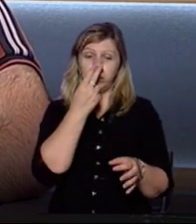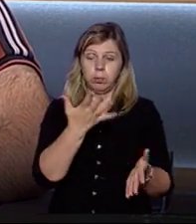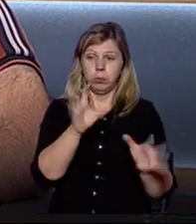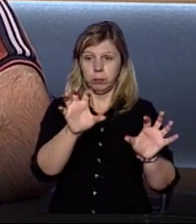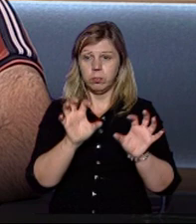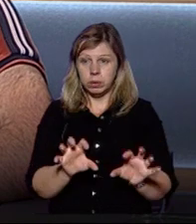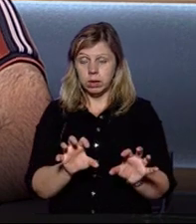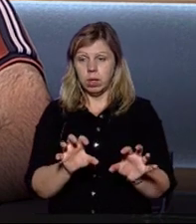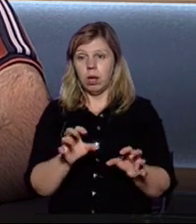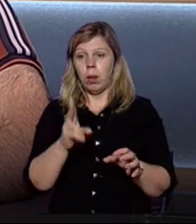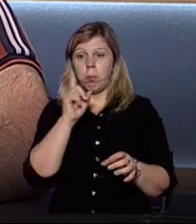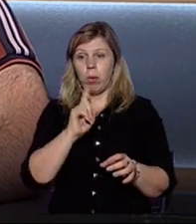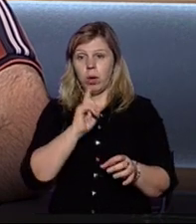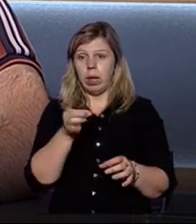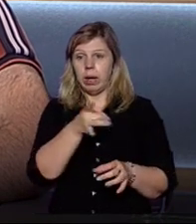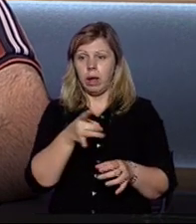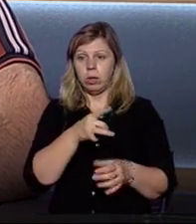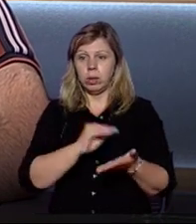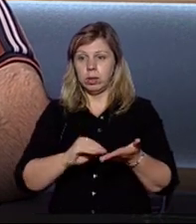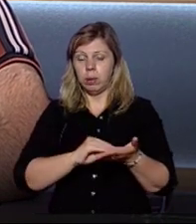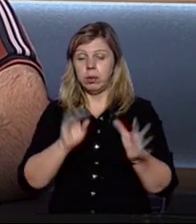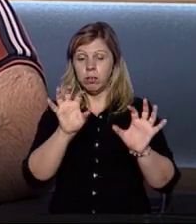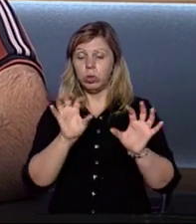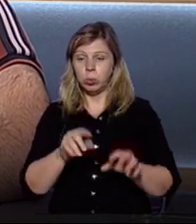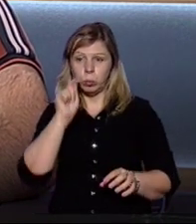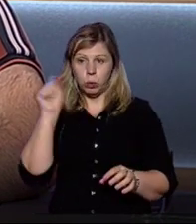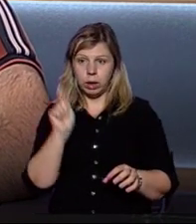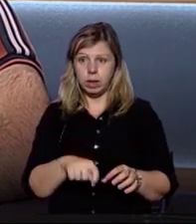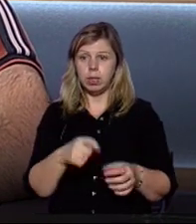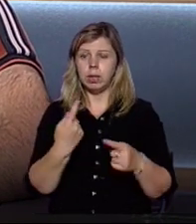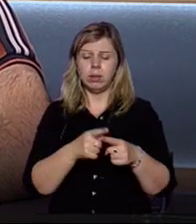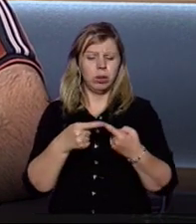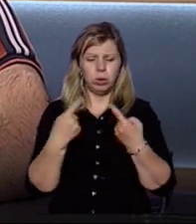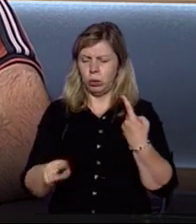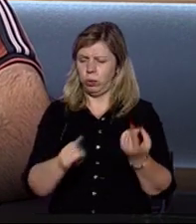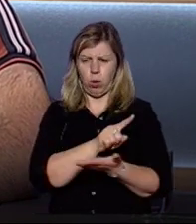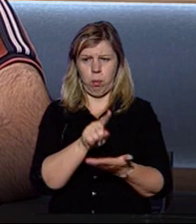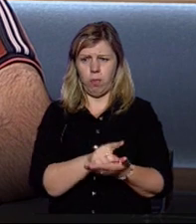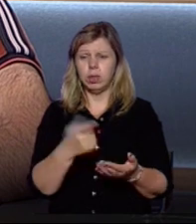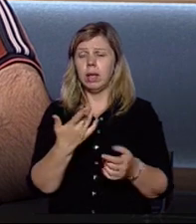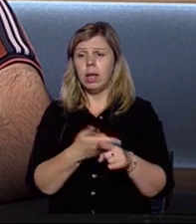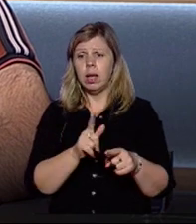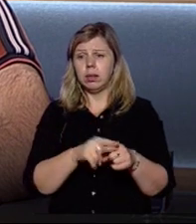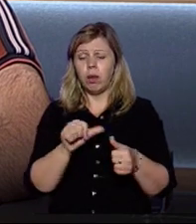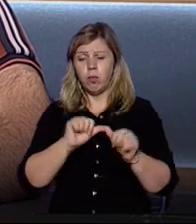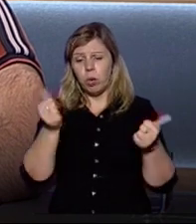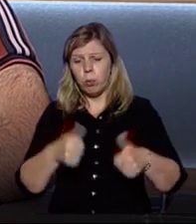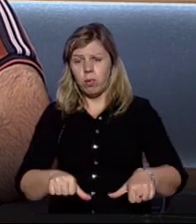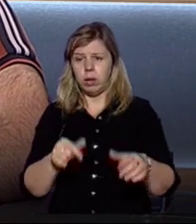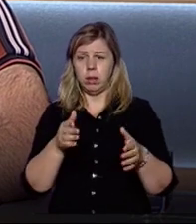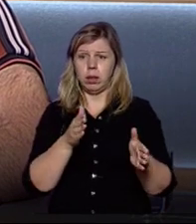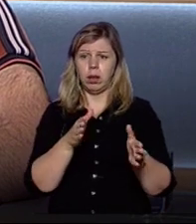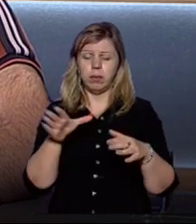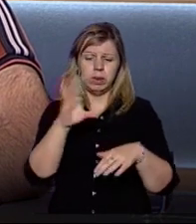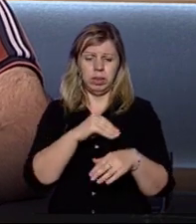законодавстві, поки що району записані в Конституції України, це зовсім інші функції. Методологія формування проходить і